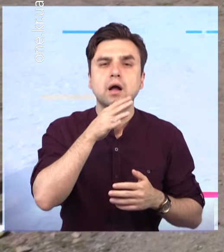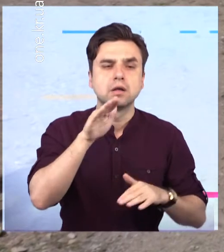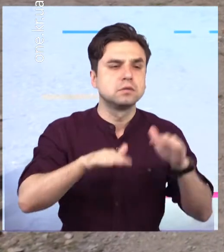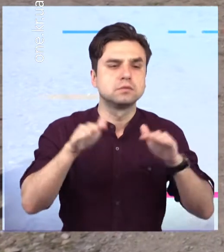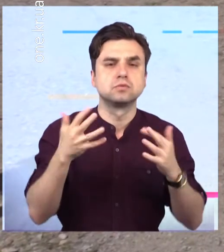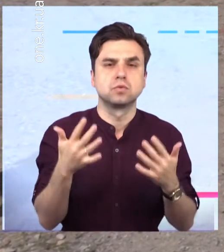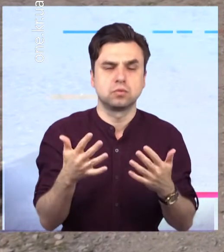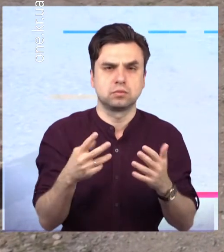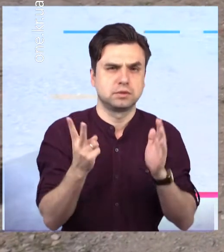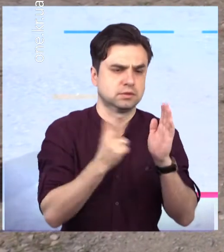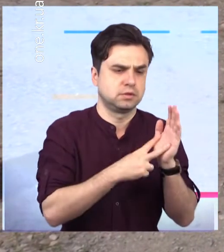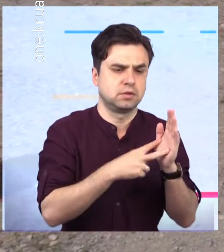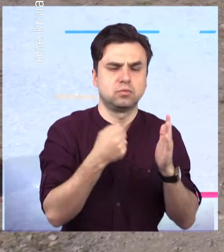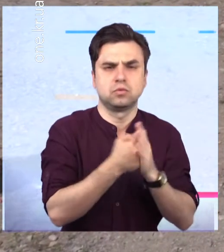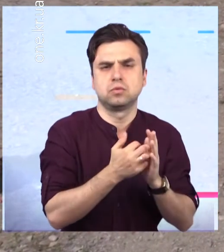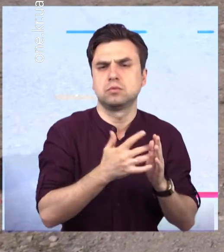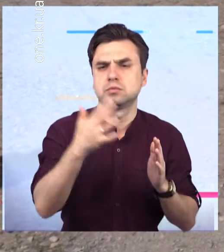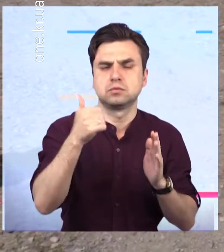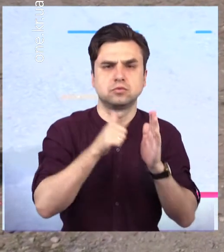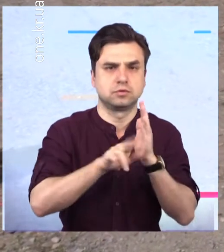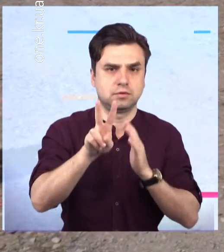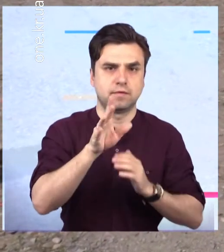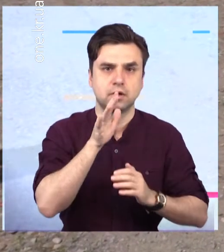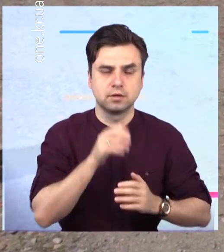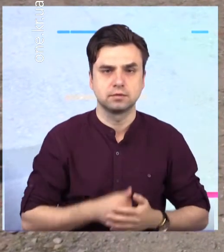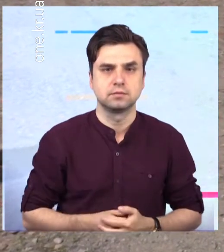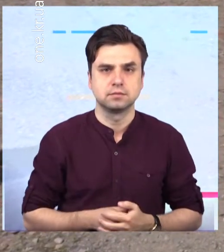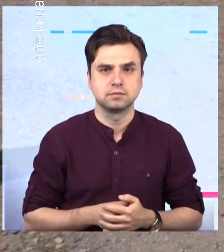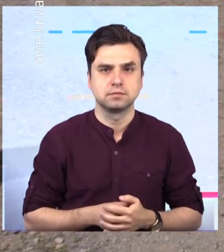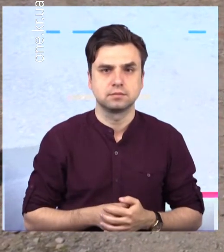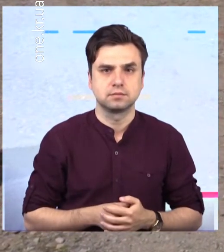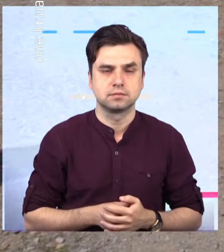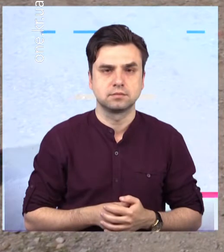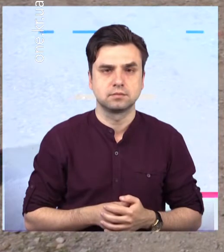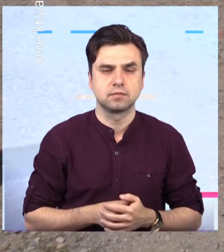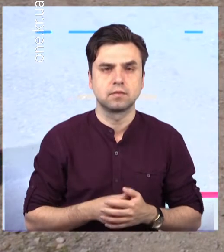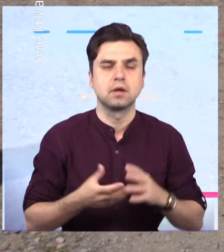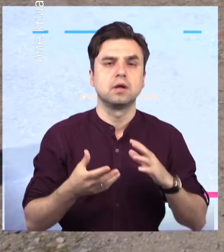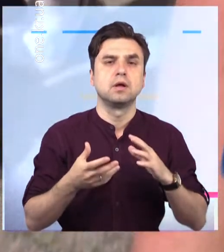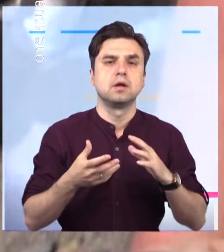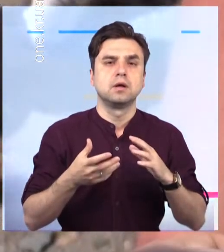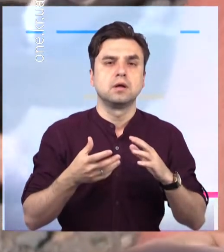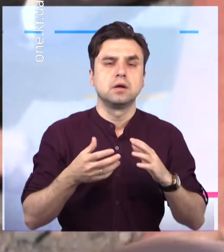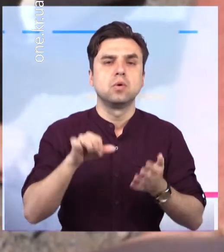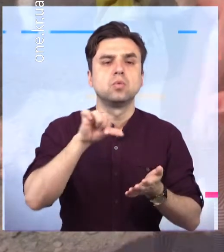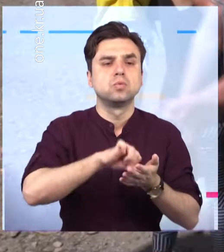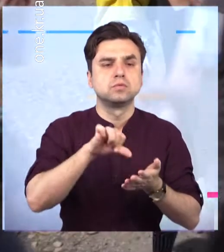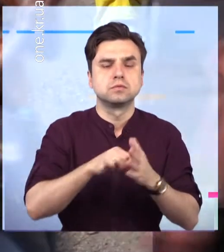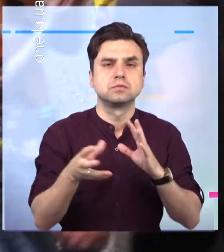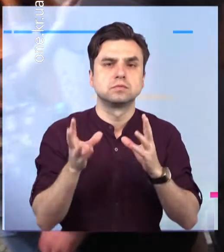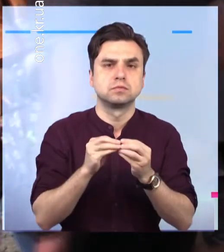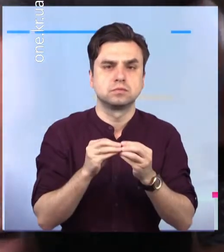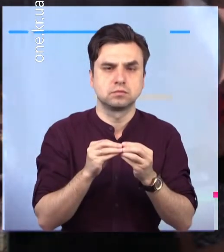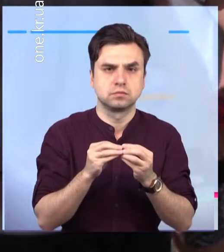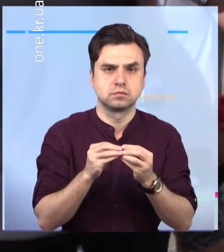віком учасники від 7 до 62 років приймали участь. Це на дистанціях 23